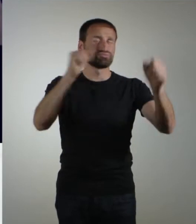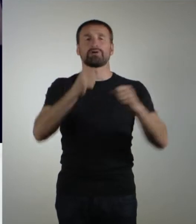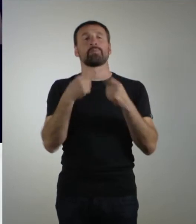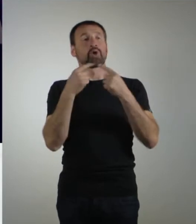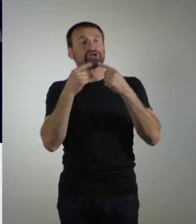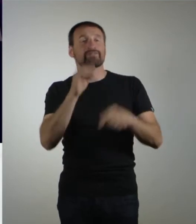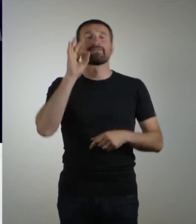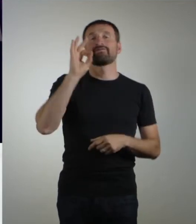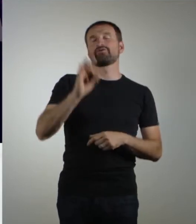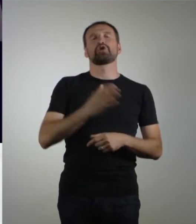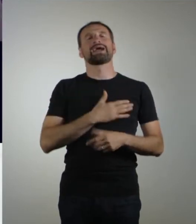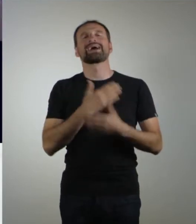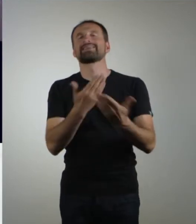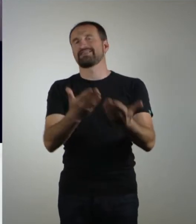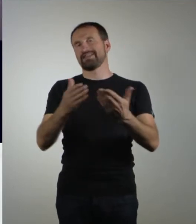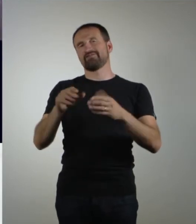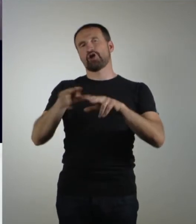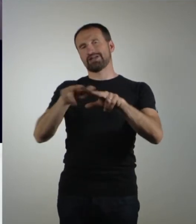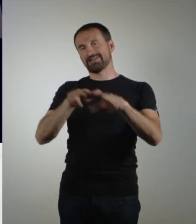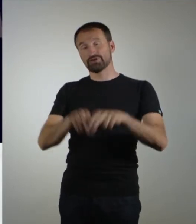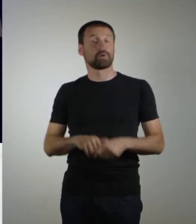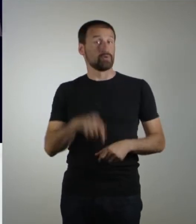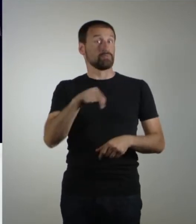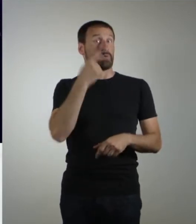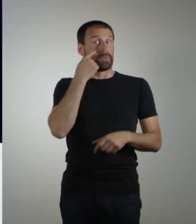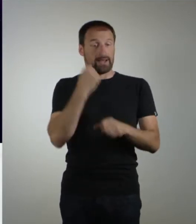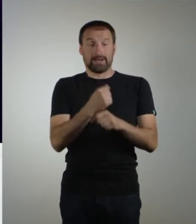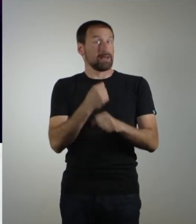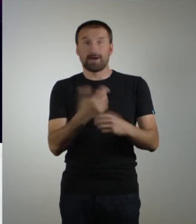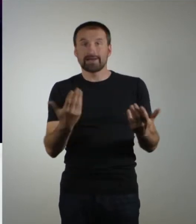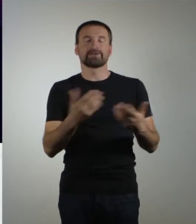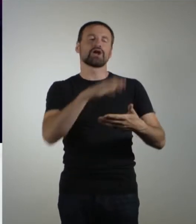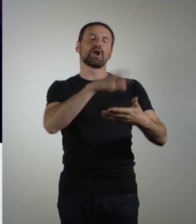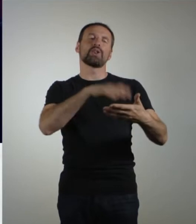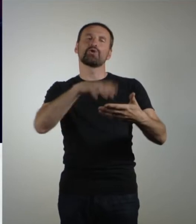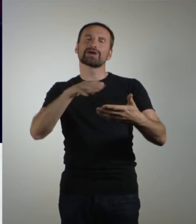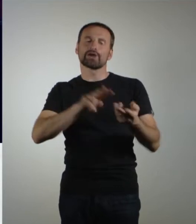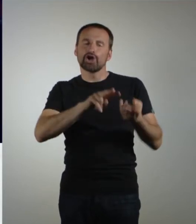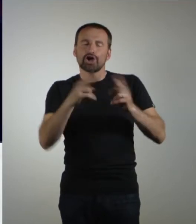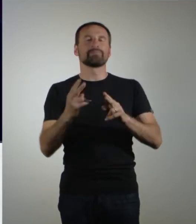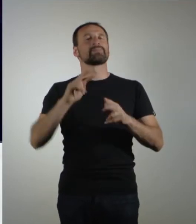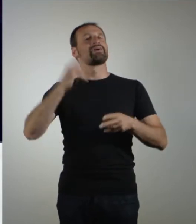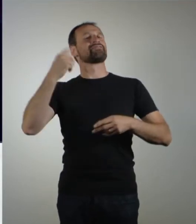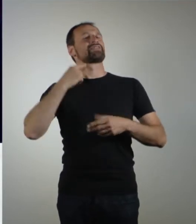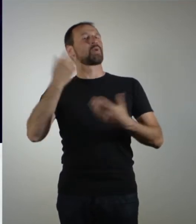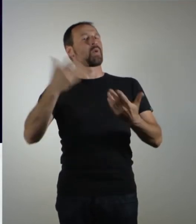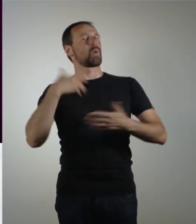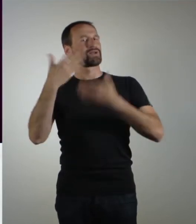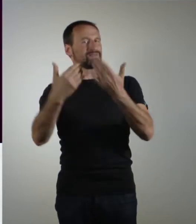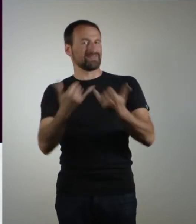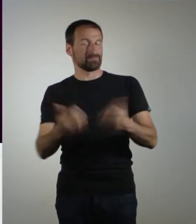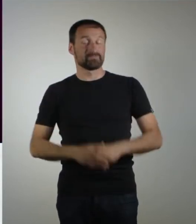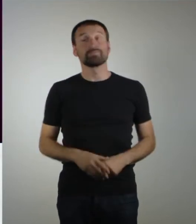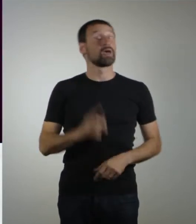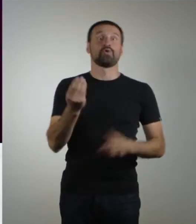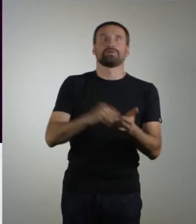karitative Organisationen und arbeitet zurzeit an der Vertonung von Lyrik. Ansonsten bin ich ja selber auch noch Yoga-Lehrerin aus